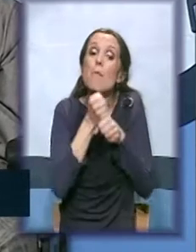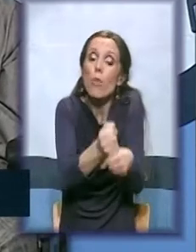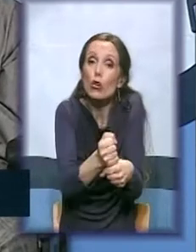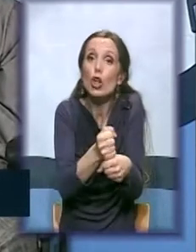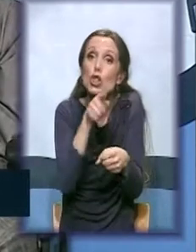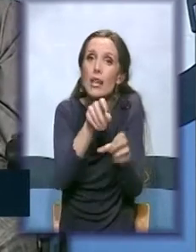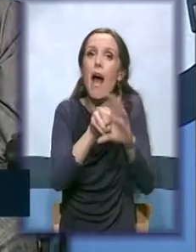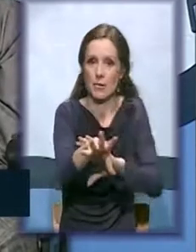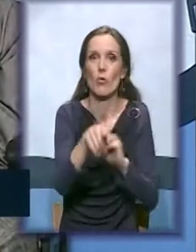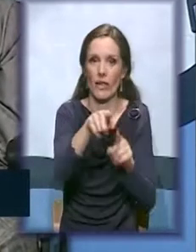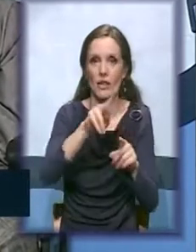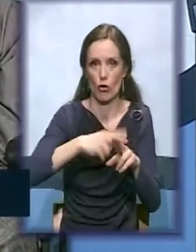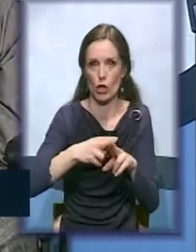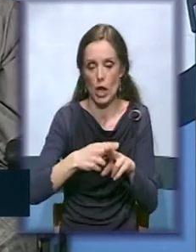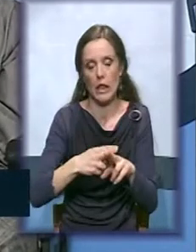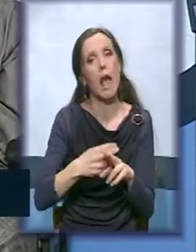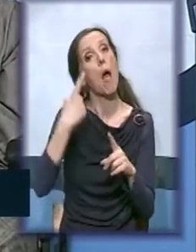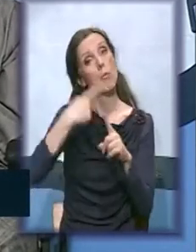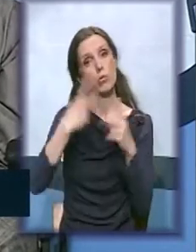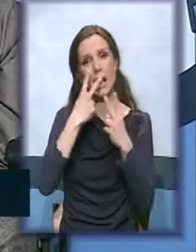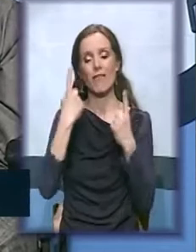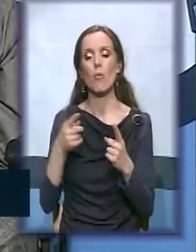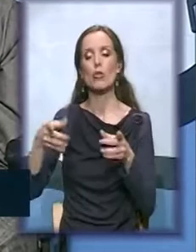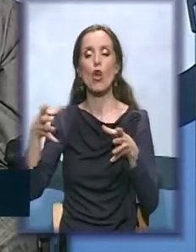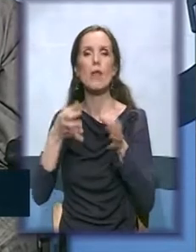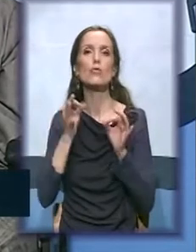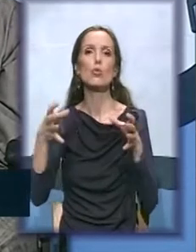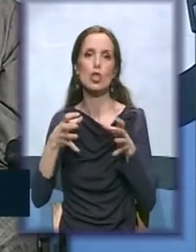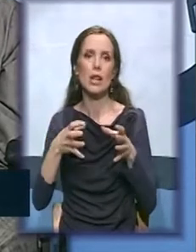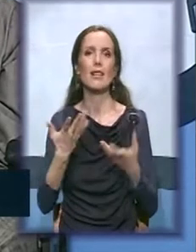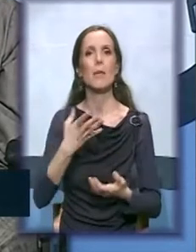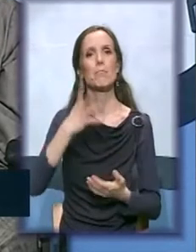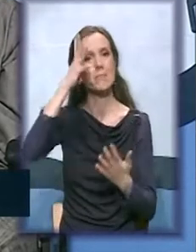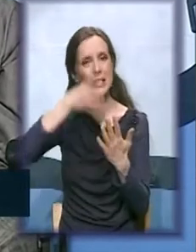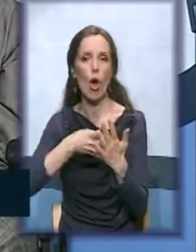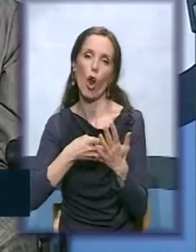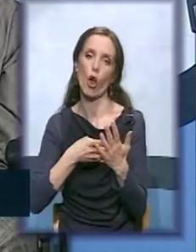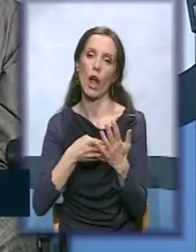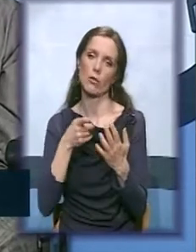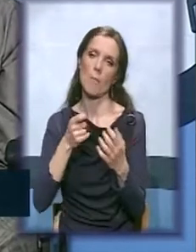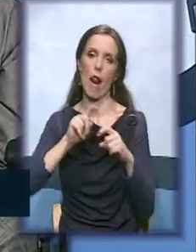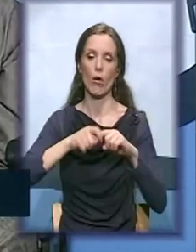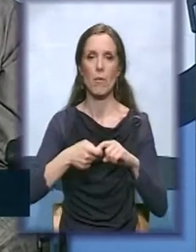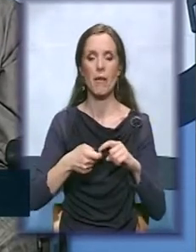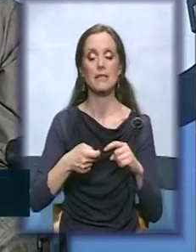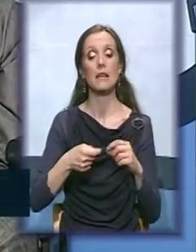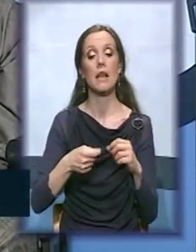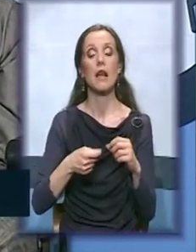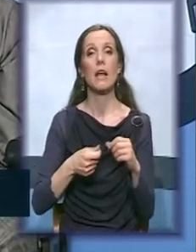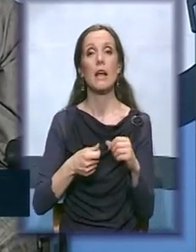Naravno, tu imamo i sručni tim psihologa koja je kompleksnija priča emocionalnog